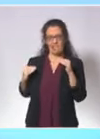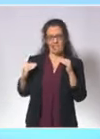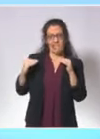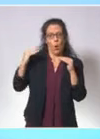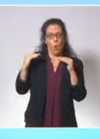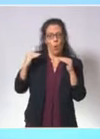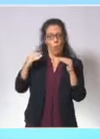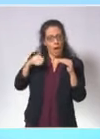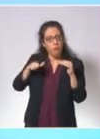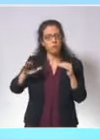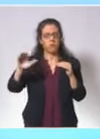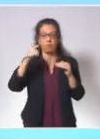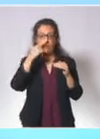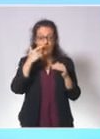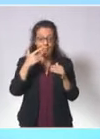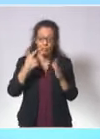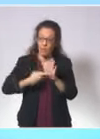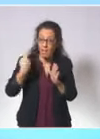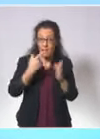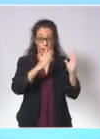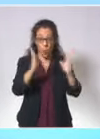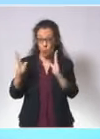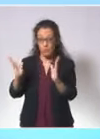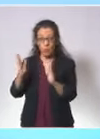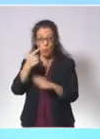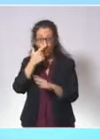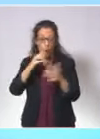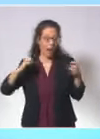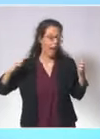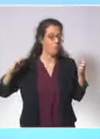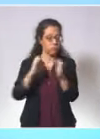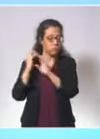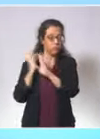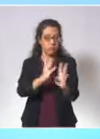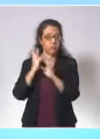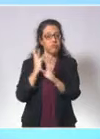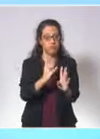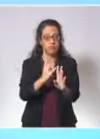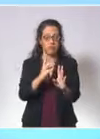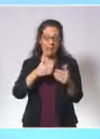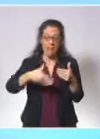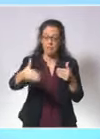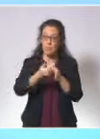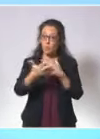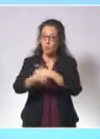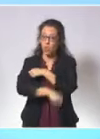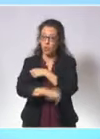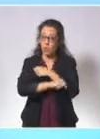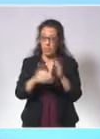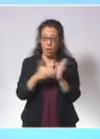je l'ai dit, nos hôpitaux sont déjà sous très forte pression et le resteront dans les semaines à venir.